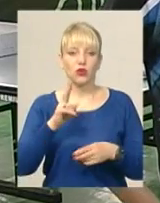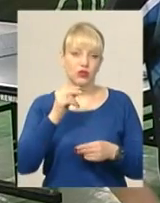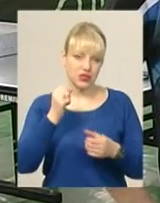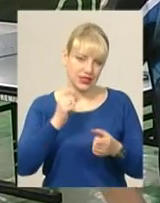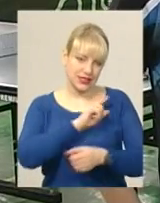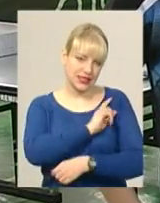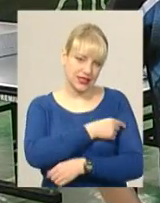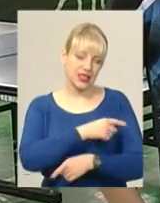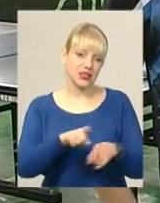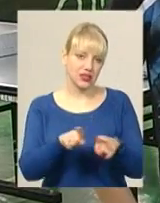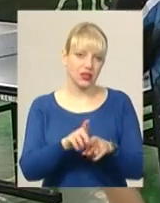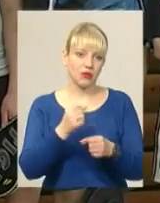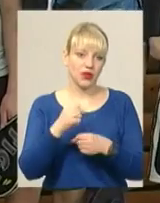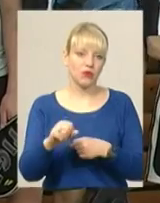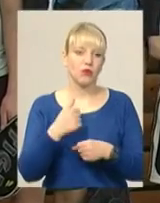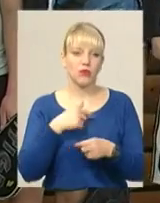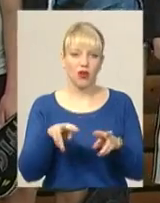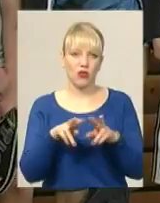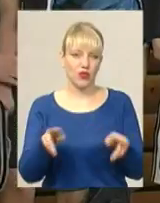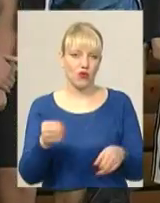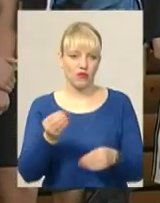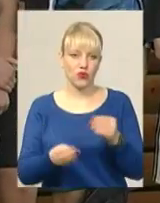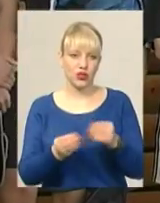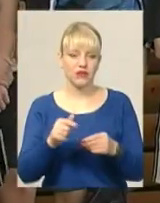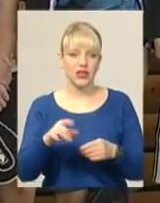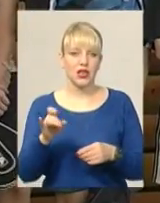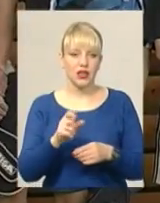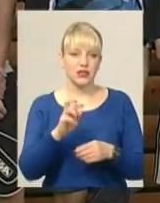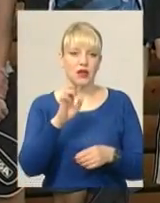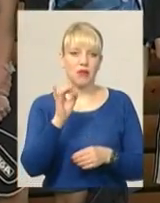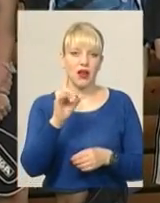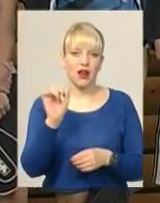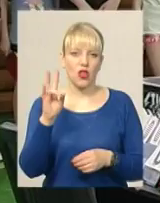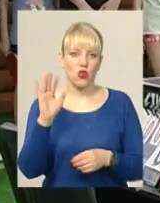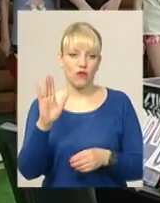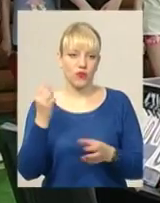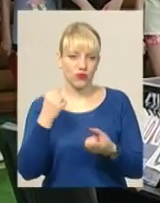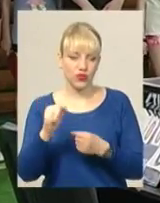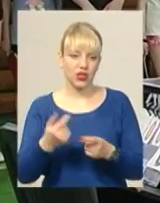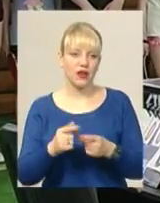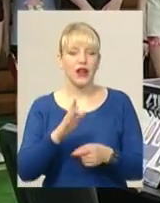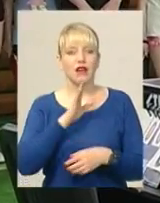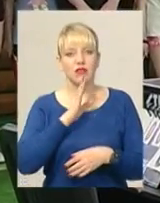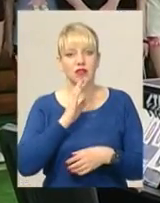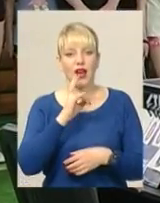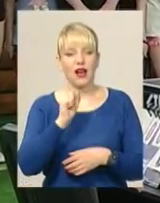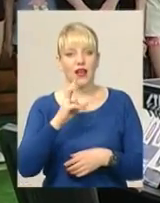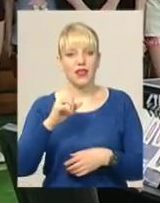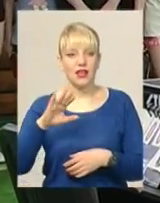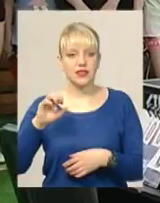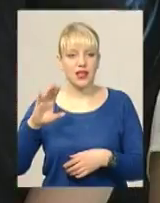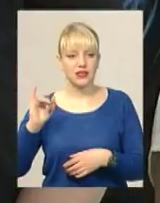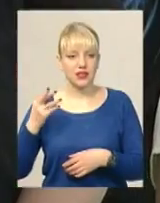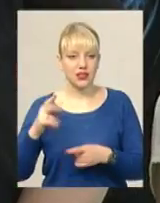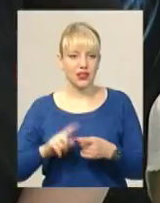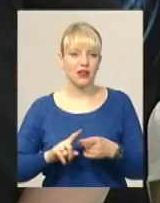ми однаково майже граємо. Цього разу переміг Максим Баранов, а серед сестер Нагребецьких сильнішою була Анастасія. Загалом переможці і призери